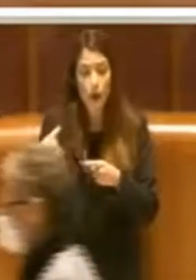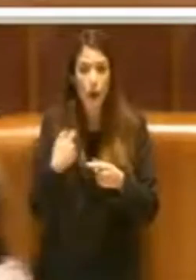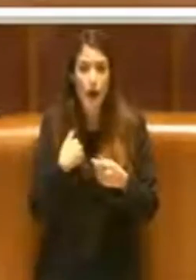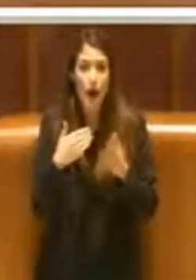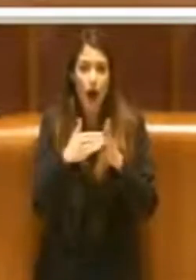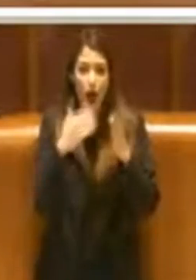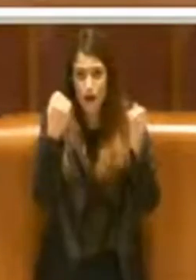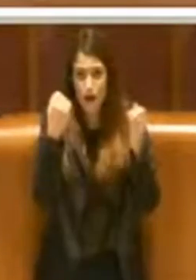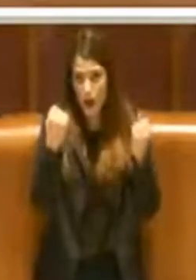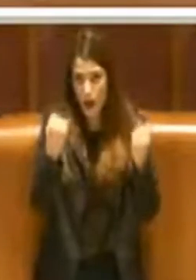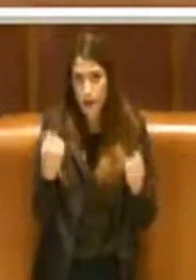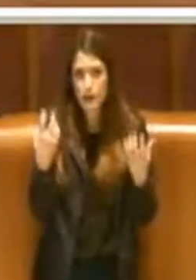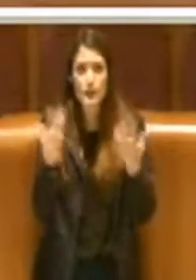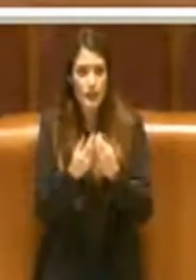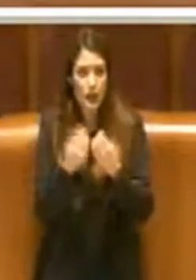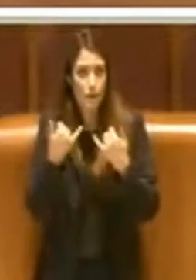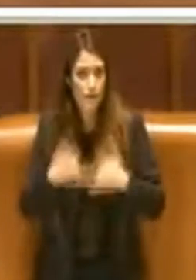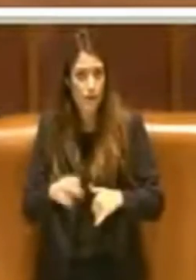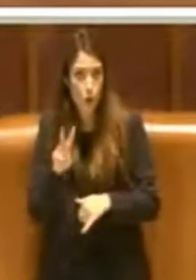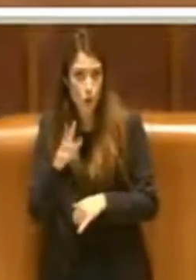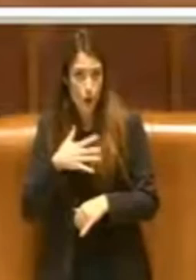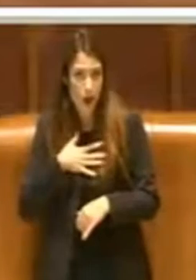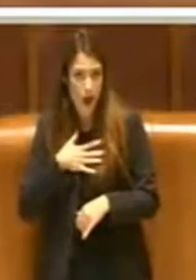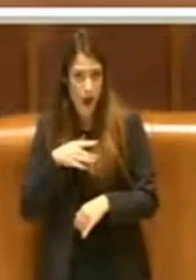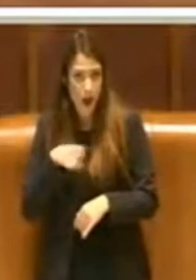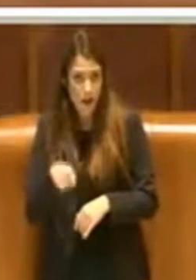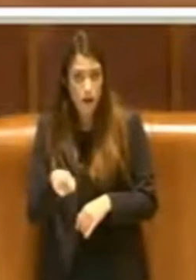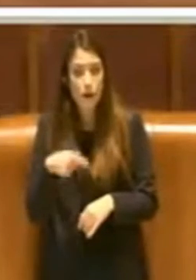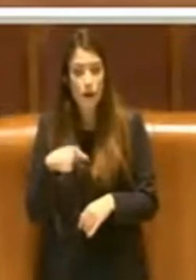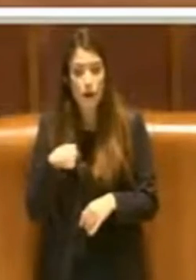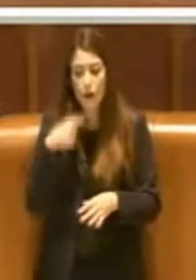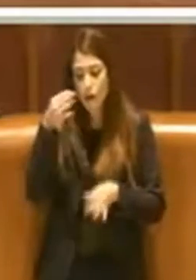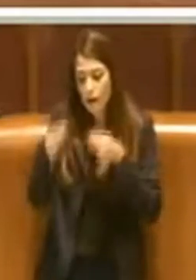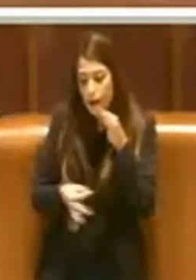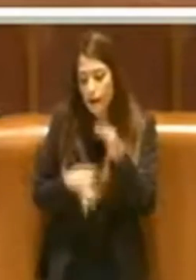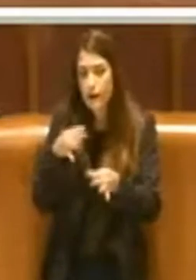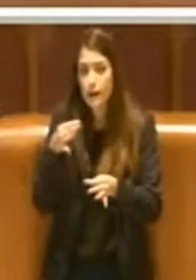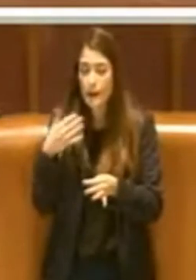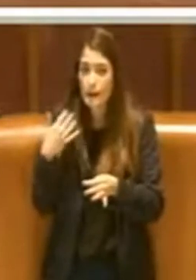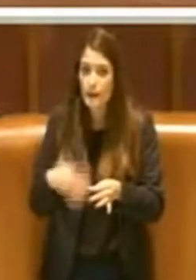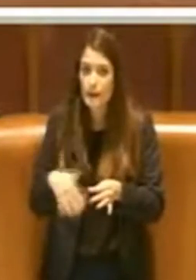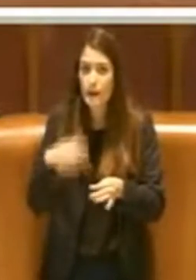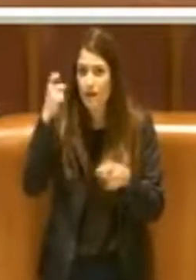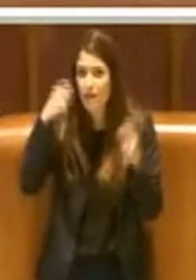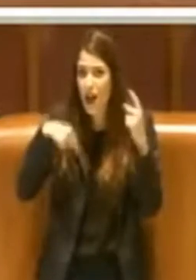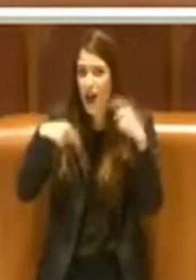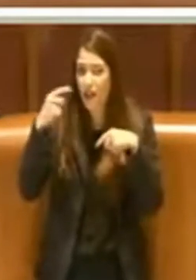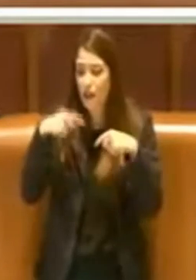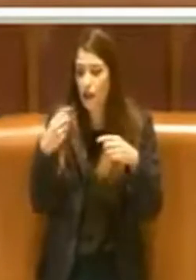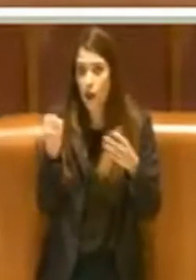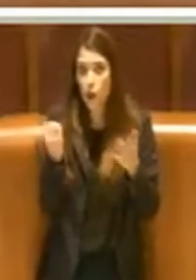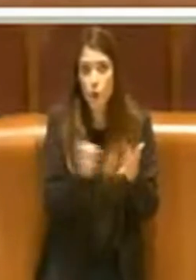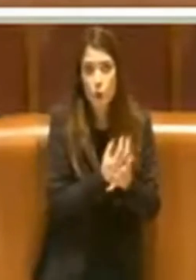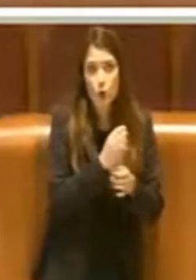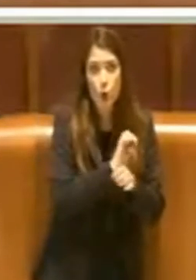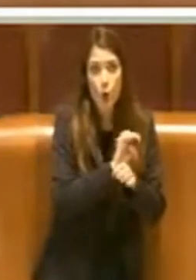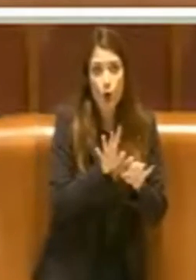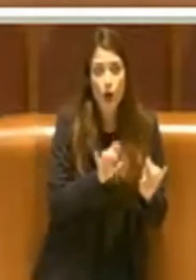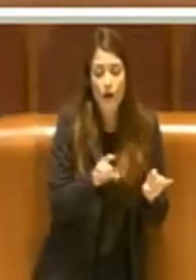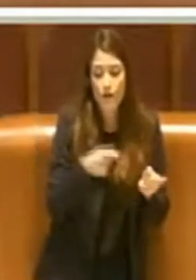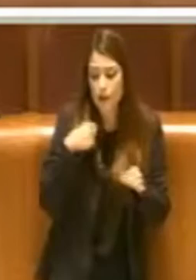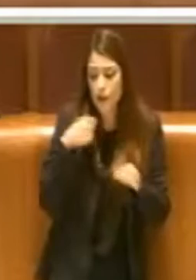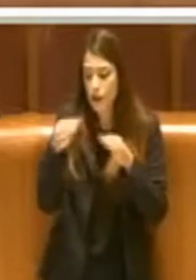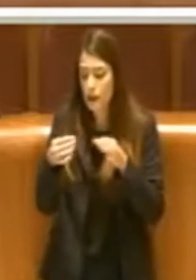a casa con mio figlio di due anni, facevo fatica a spiegargli quello che stava accadendo e quindi da lì si capisce che stiamo vivendo un